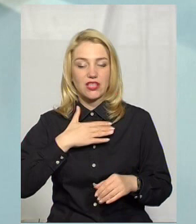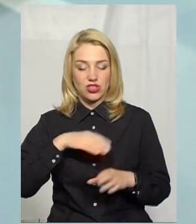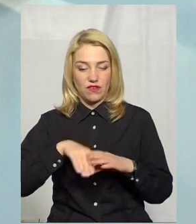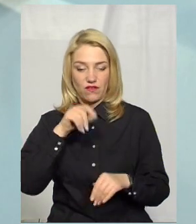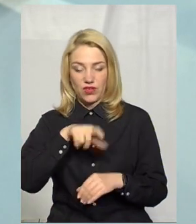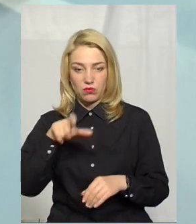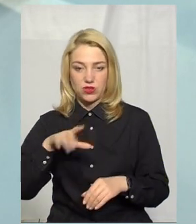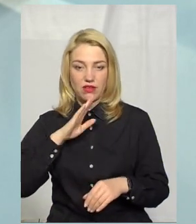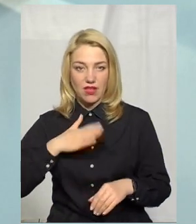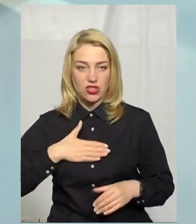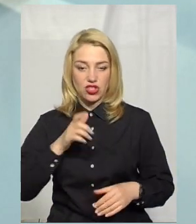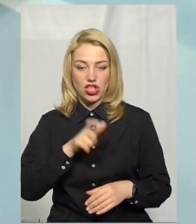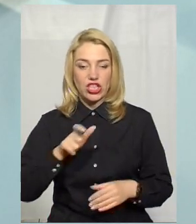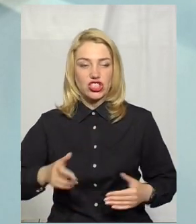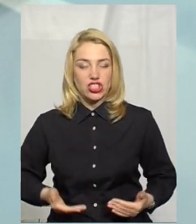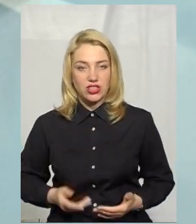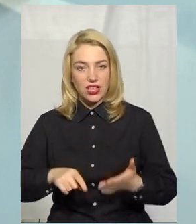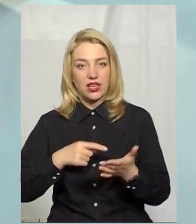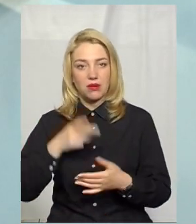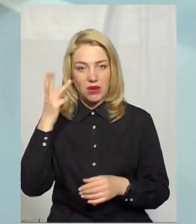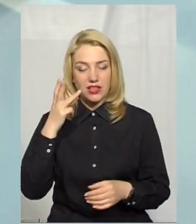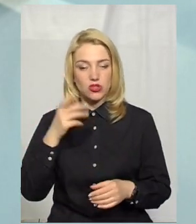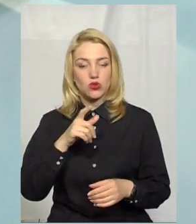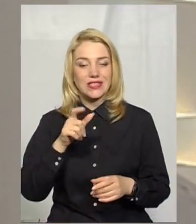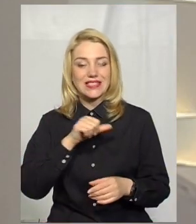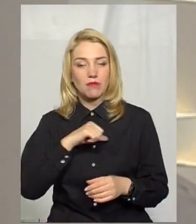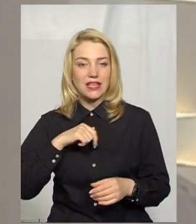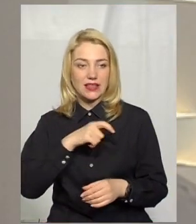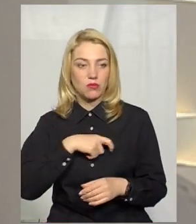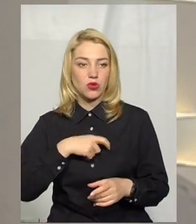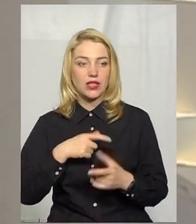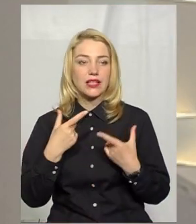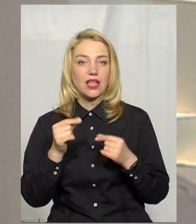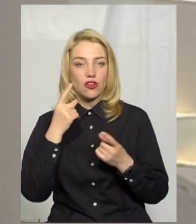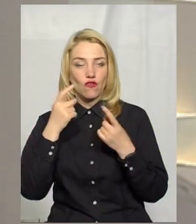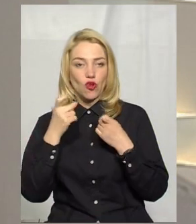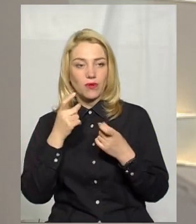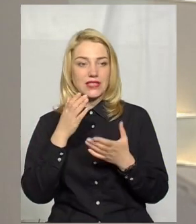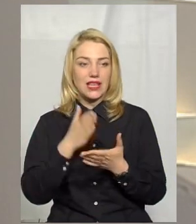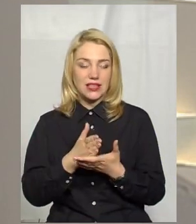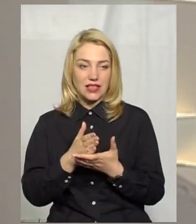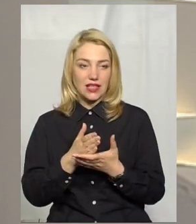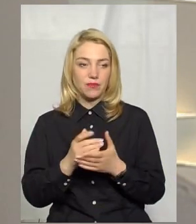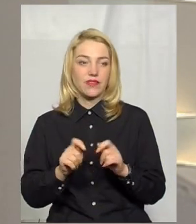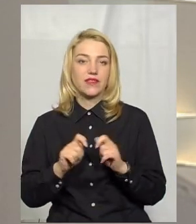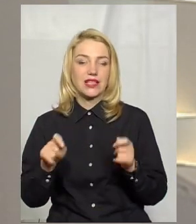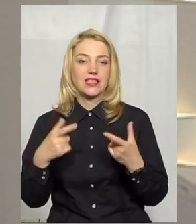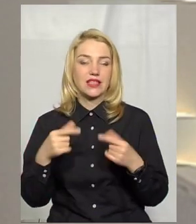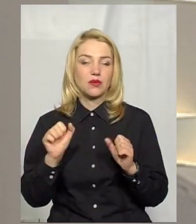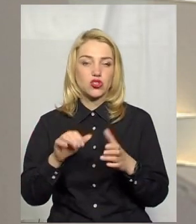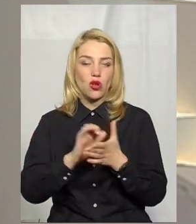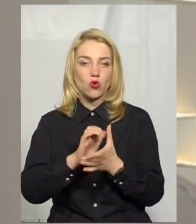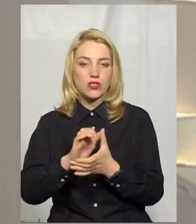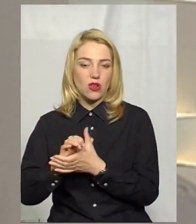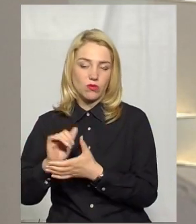жителі Хмельницького депутатів То коротенько де інформація є відкрита Де можна